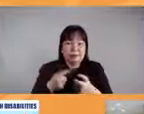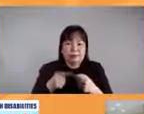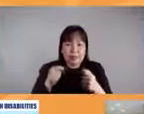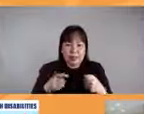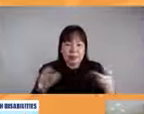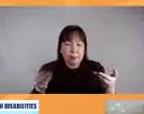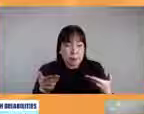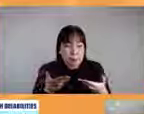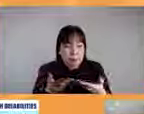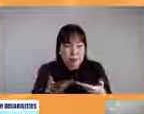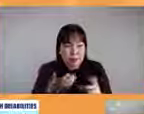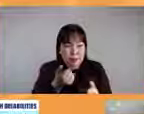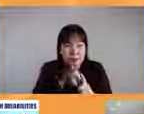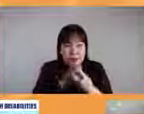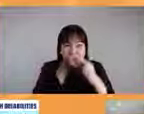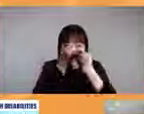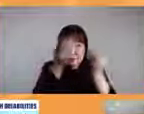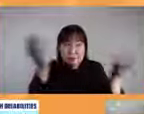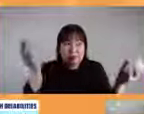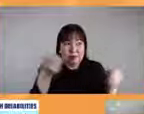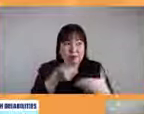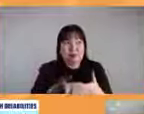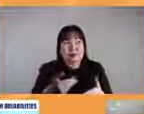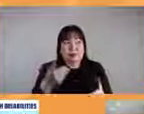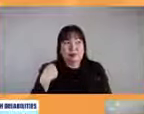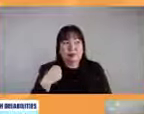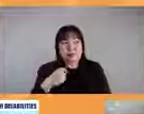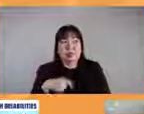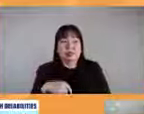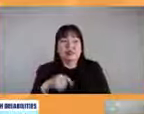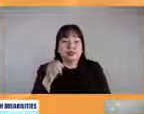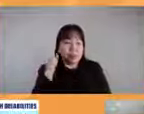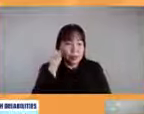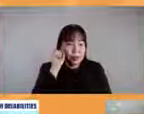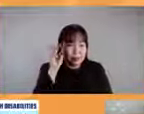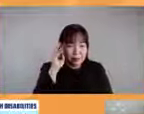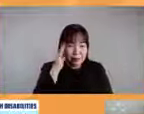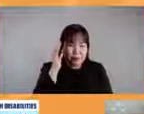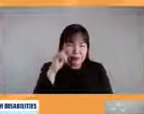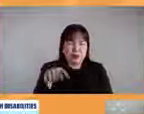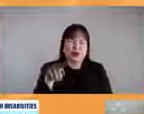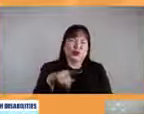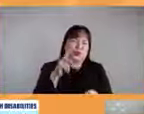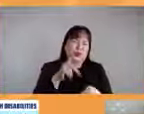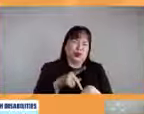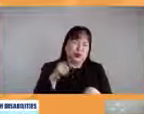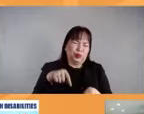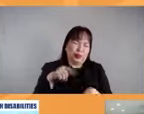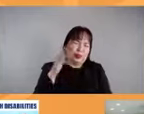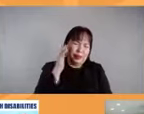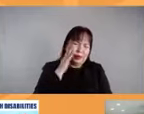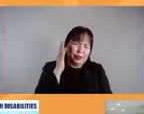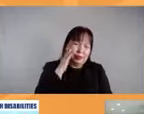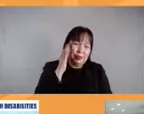so alam naman natin na dito sa atin nasa